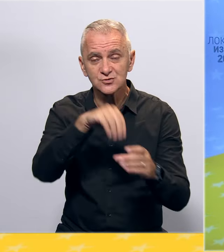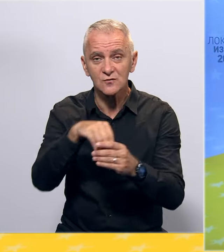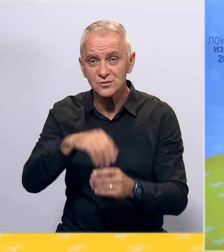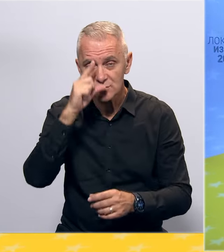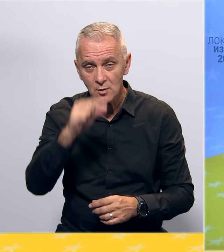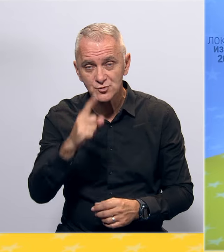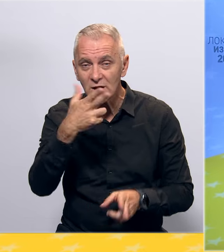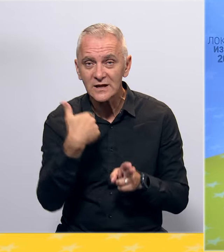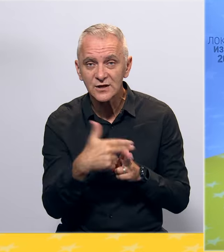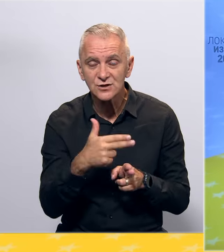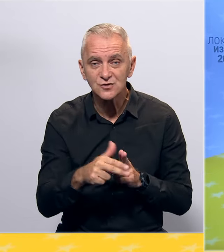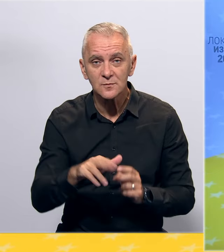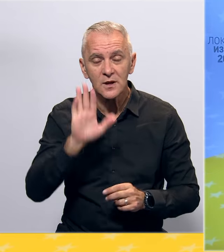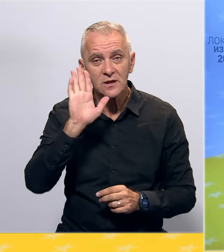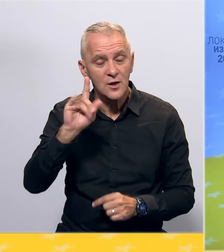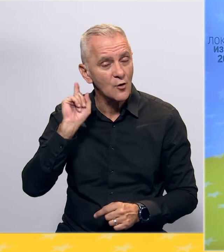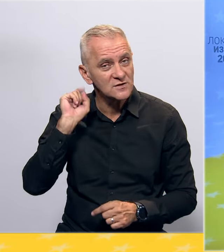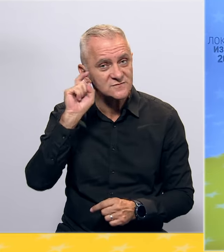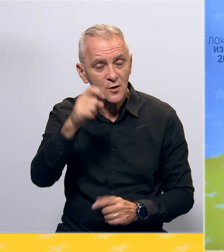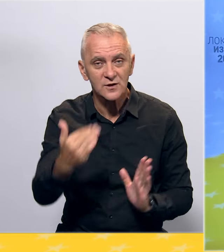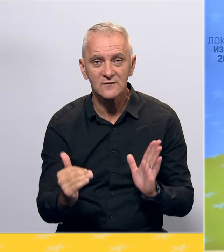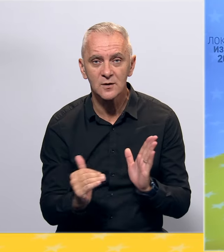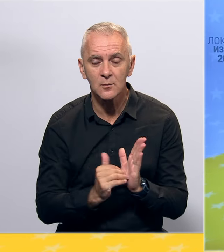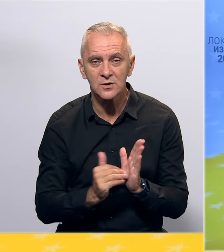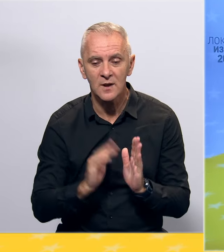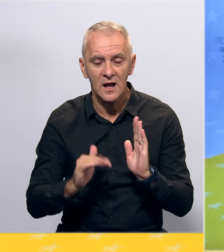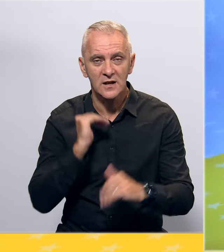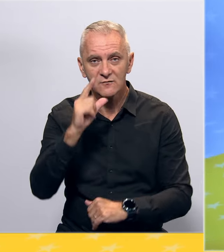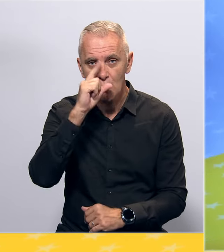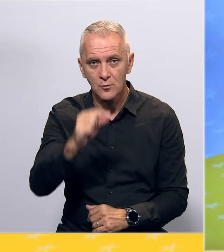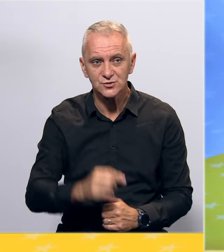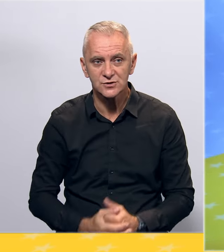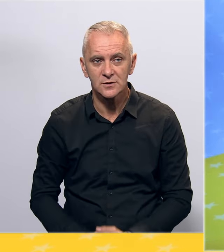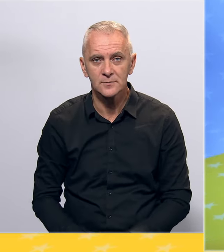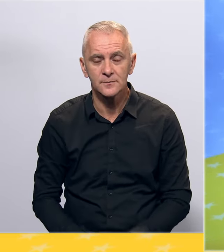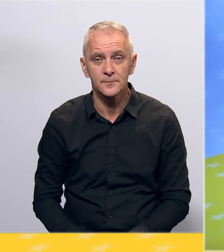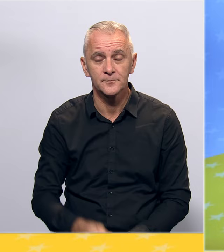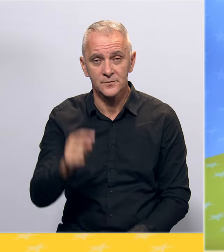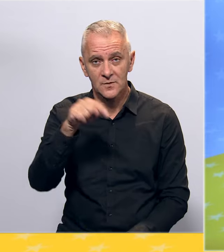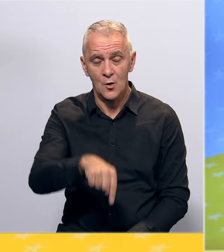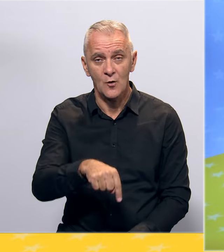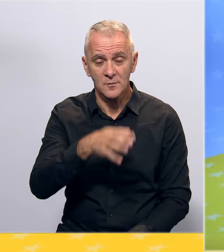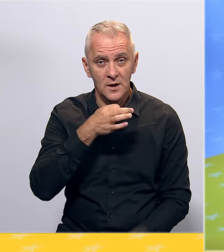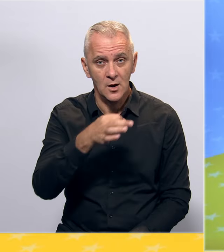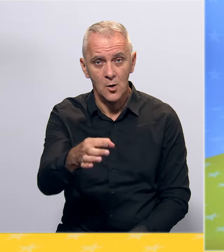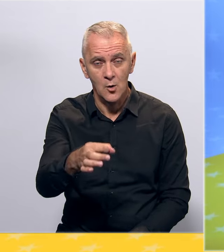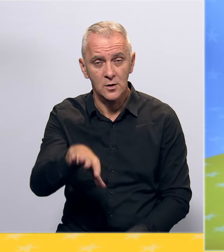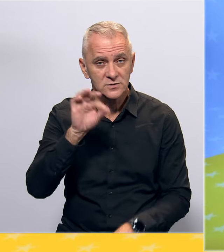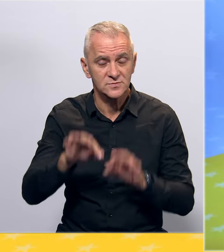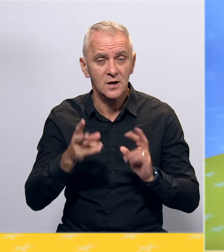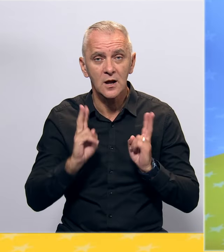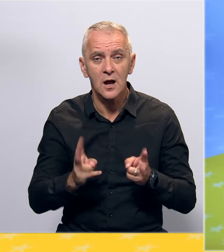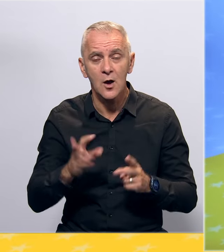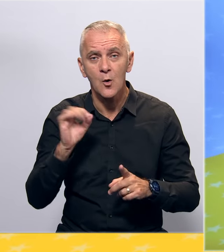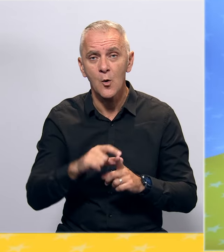kao i rješavanju njihovih svakodnivnih potreba na nivou općine. Na ovim lokalnim izborima, kako